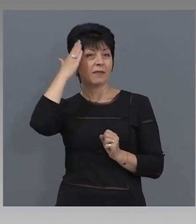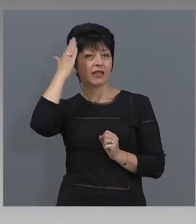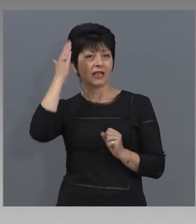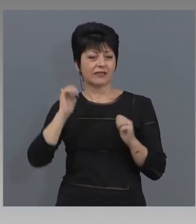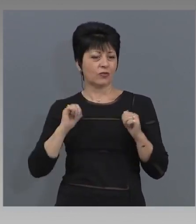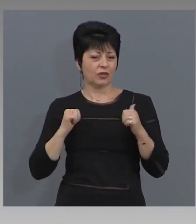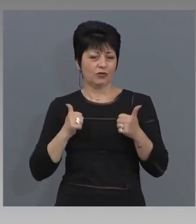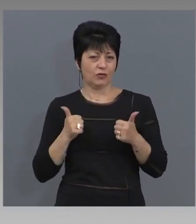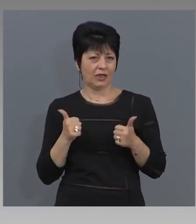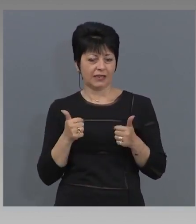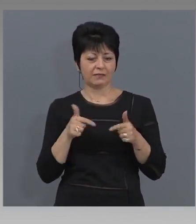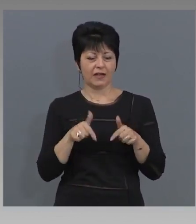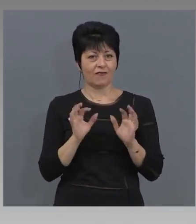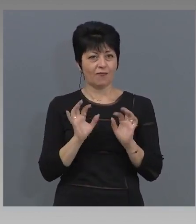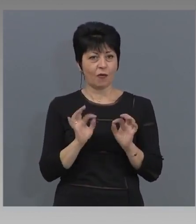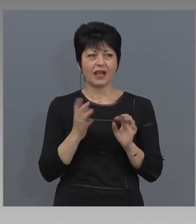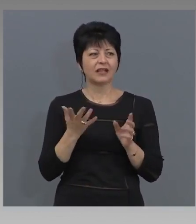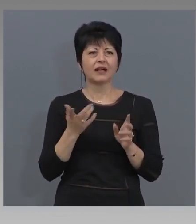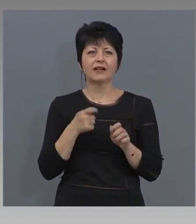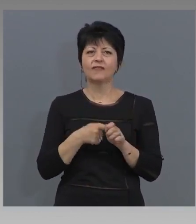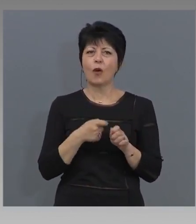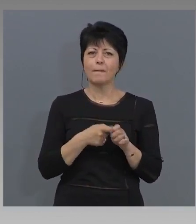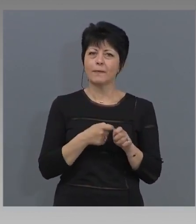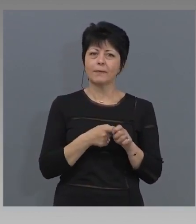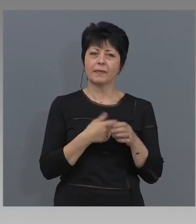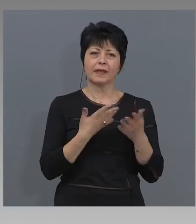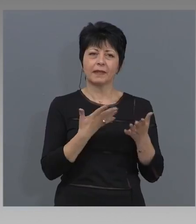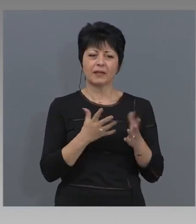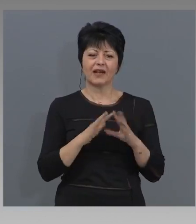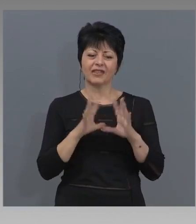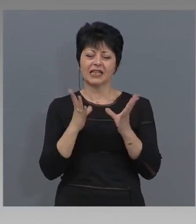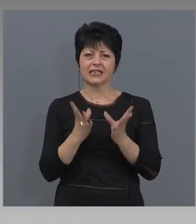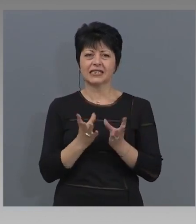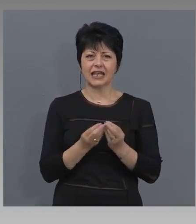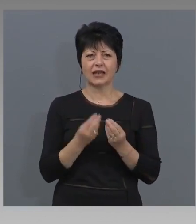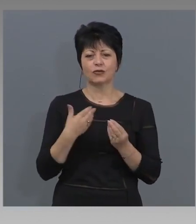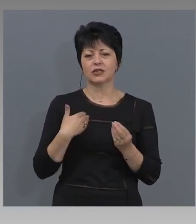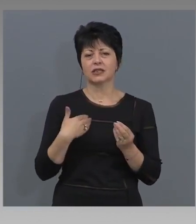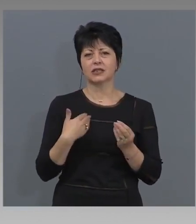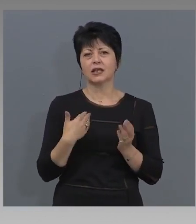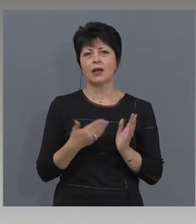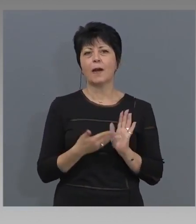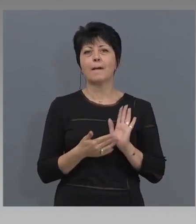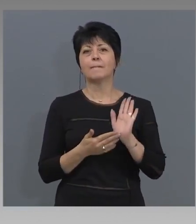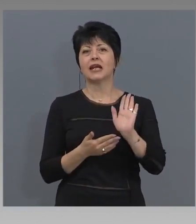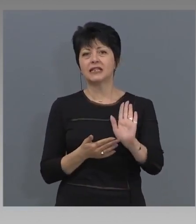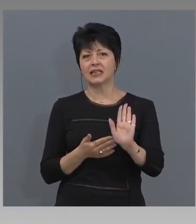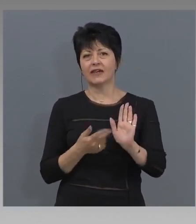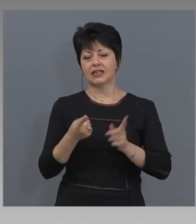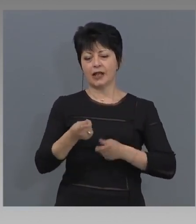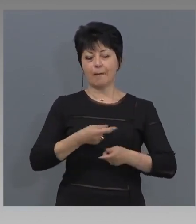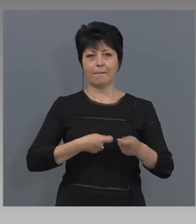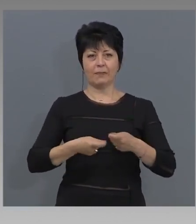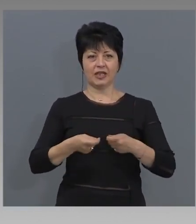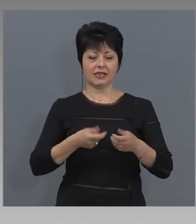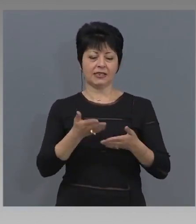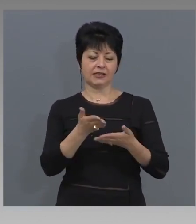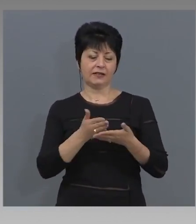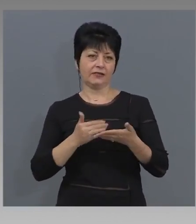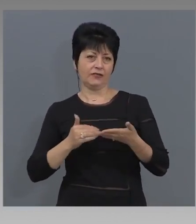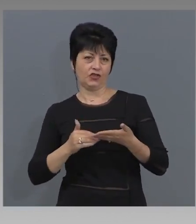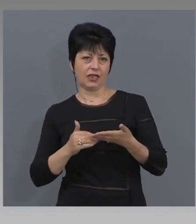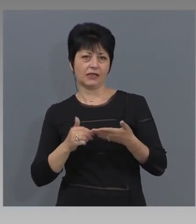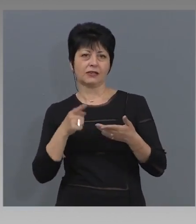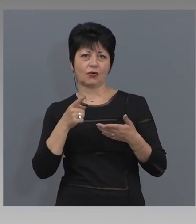в момента прави съвместно с представителите на бизнеса в тази част по отношение на